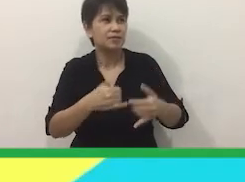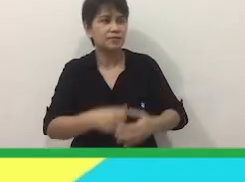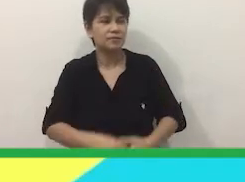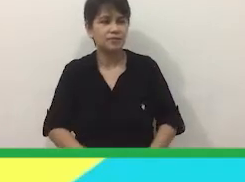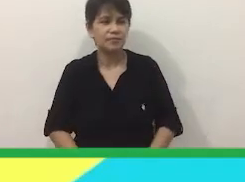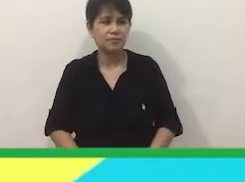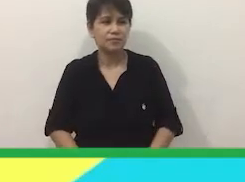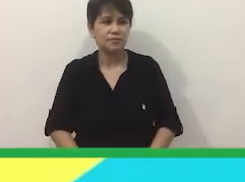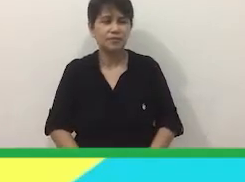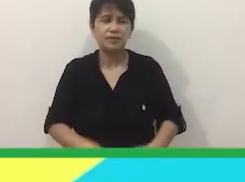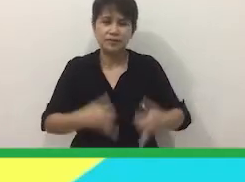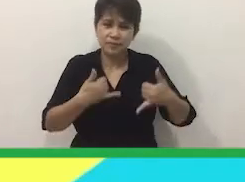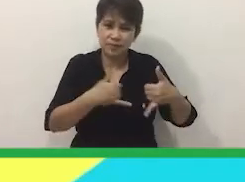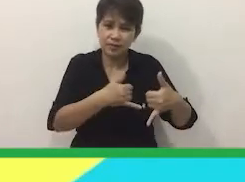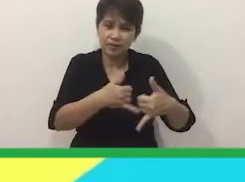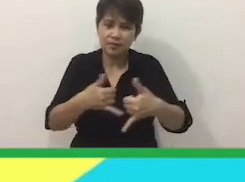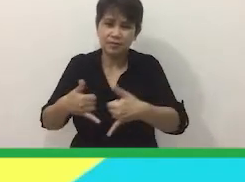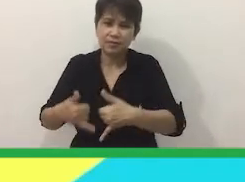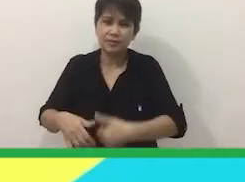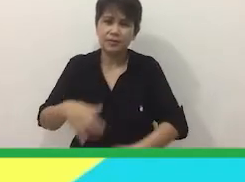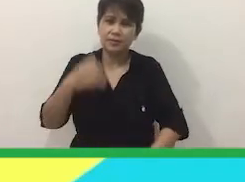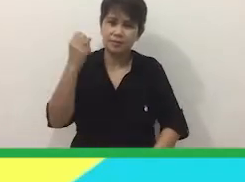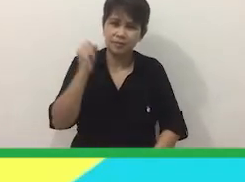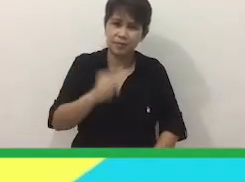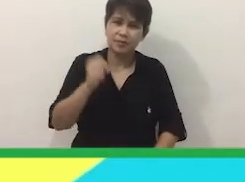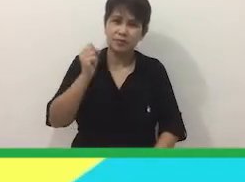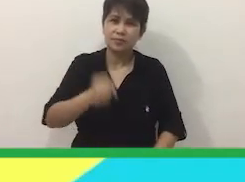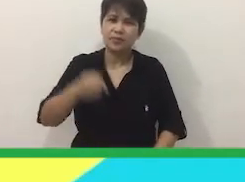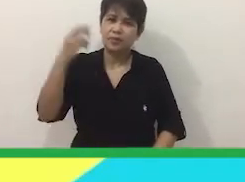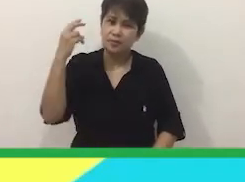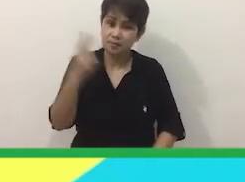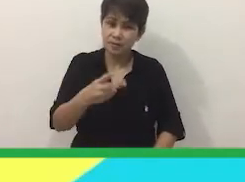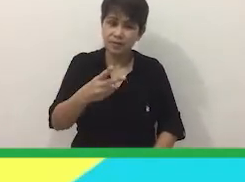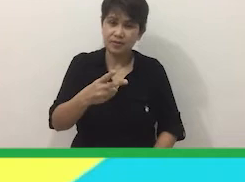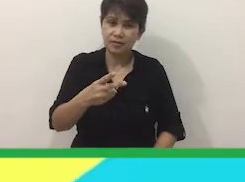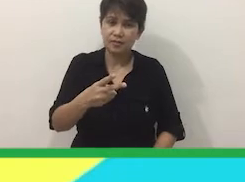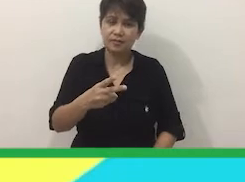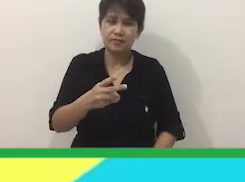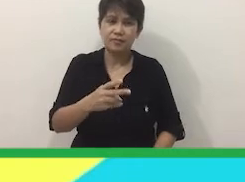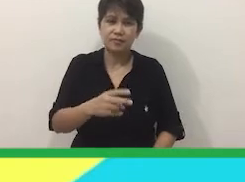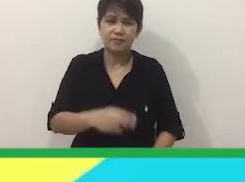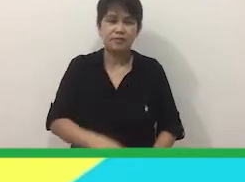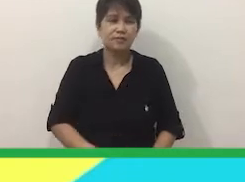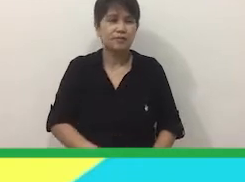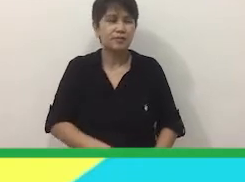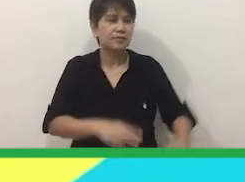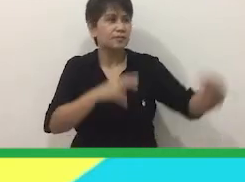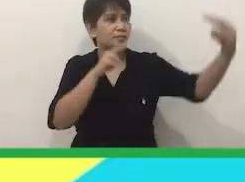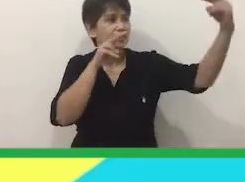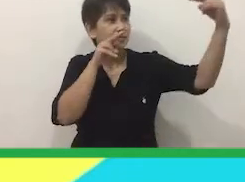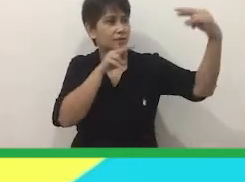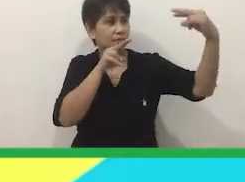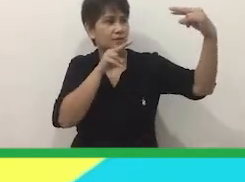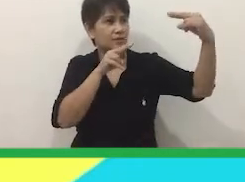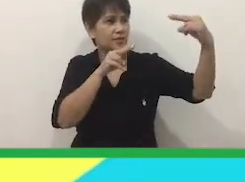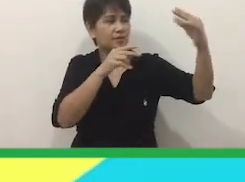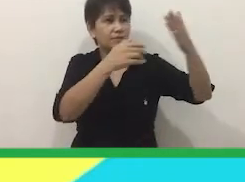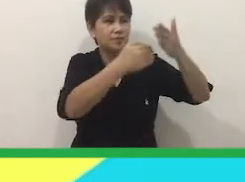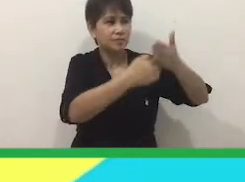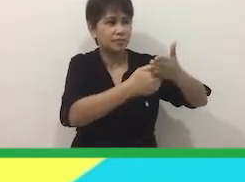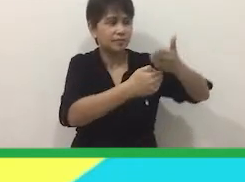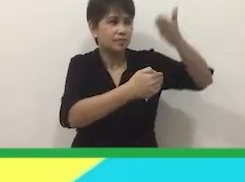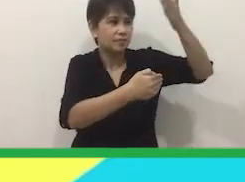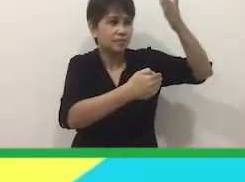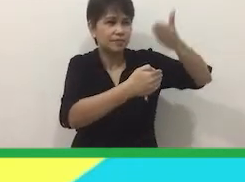Naglaro Ng Bato Bato Pick Ang Magkaibigan Na Nakadungaw Sa Kanilang